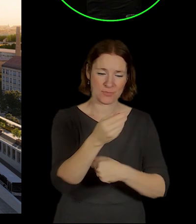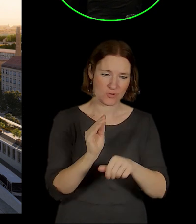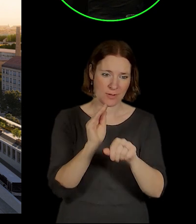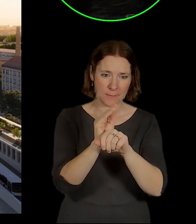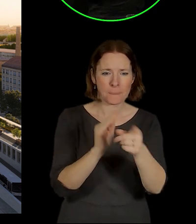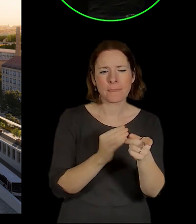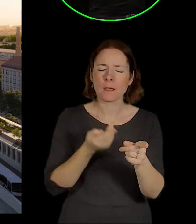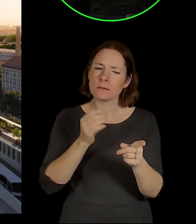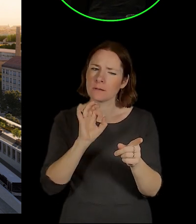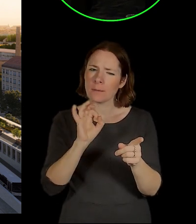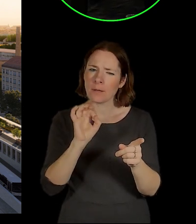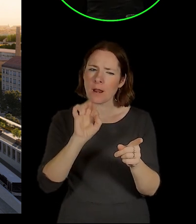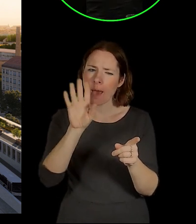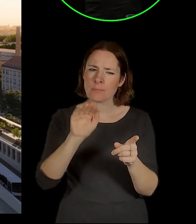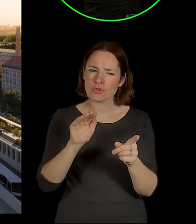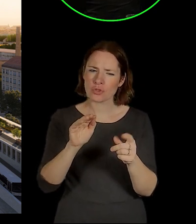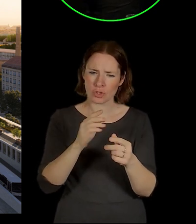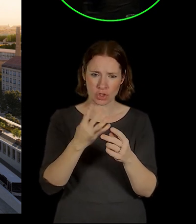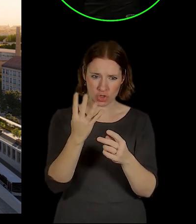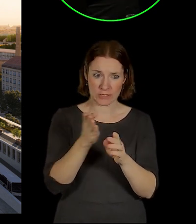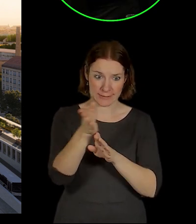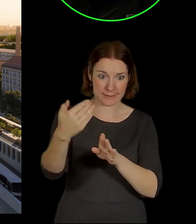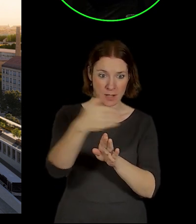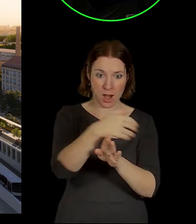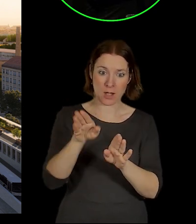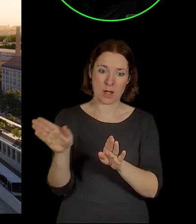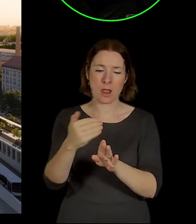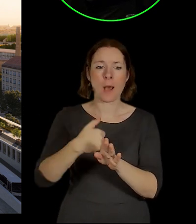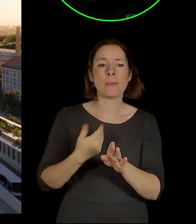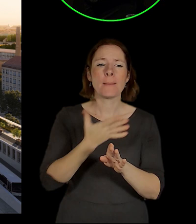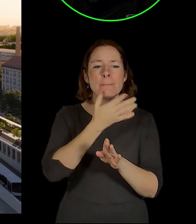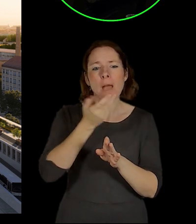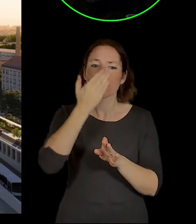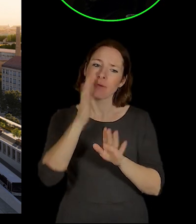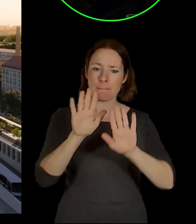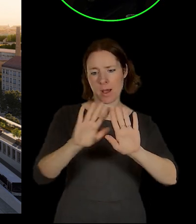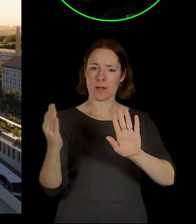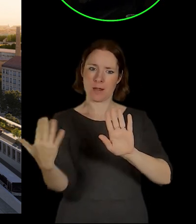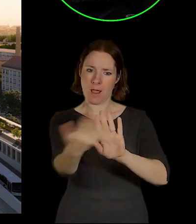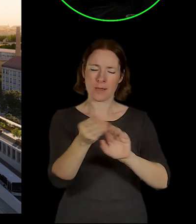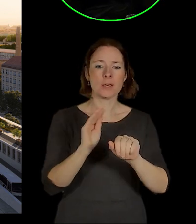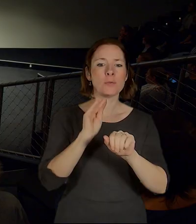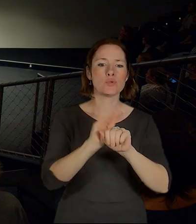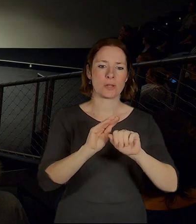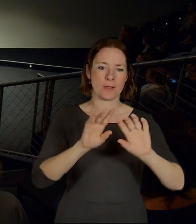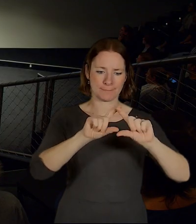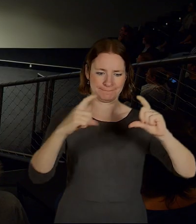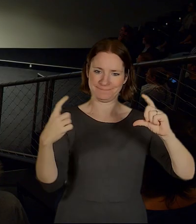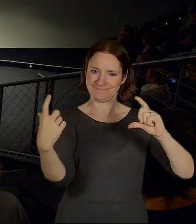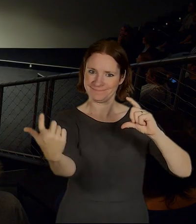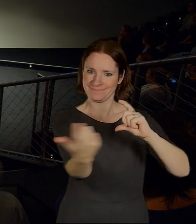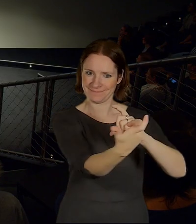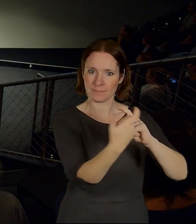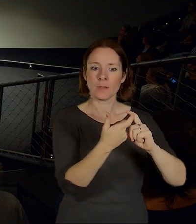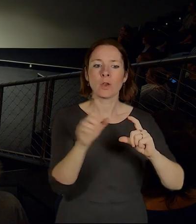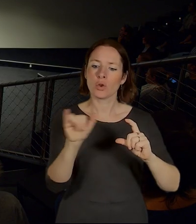kdyby to mělo do všech čtyř stran nějaký face, takže jsme to obalili takovou fasádičkou, která říkala i pro ty, kteří